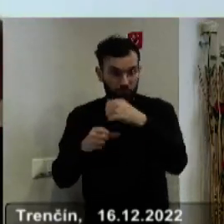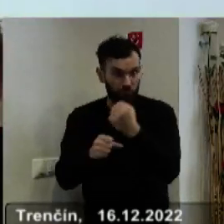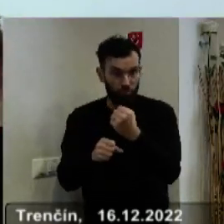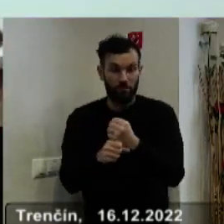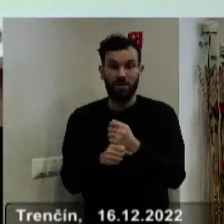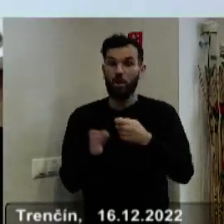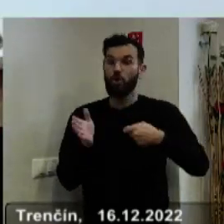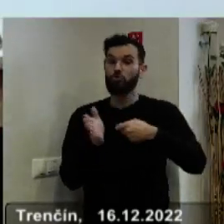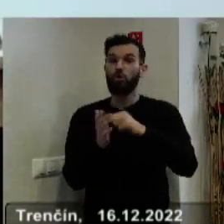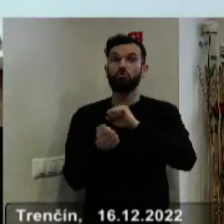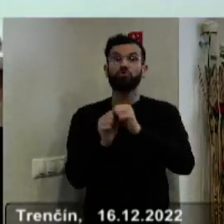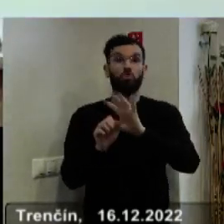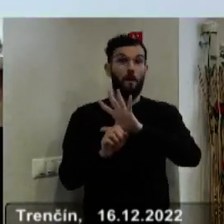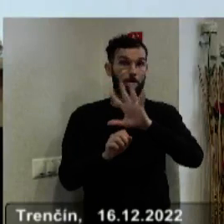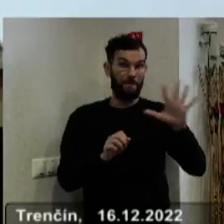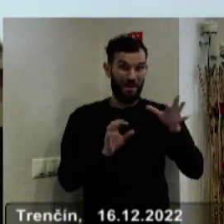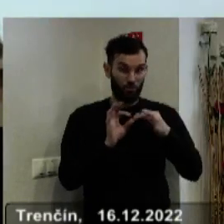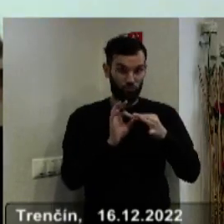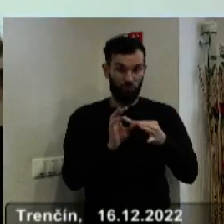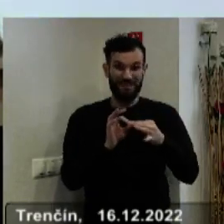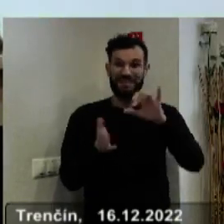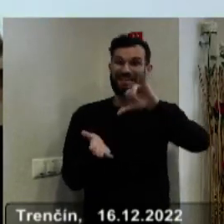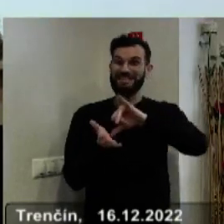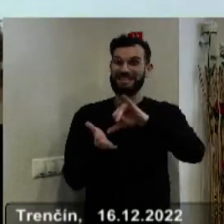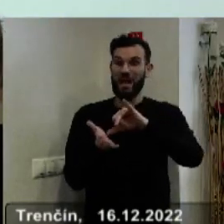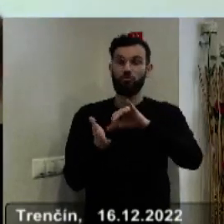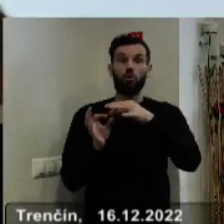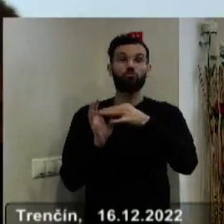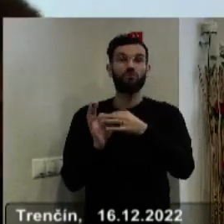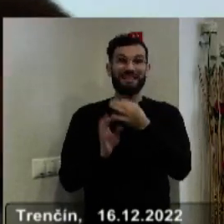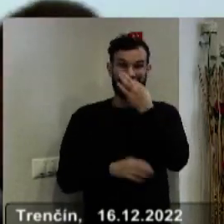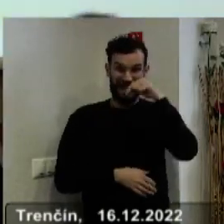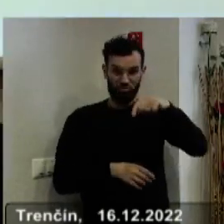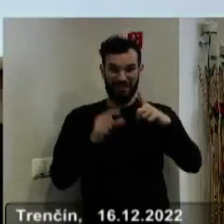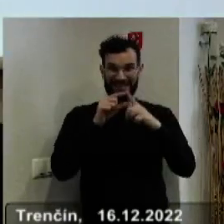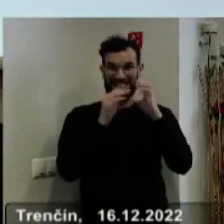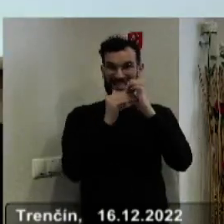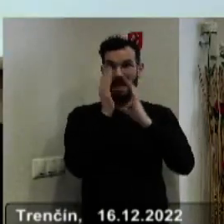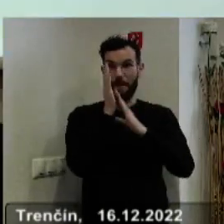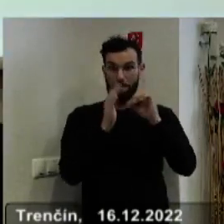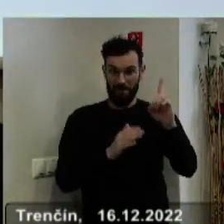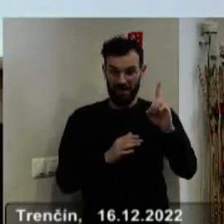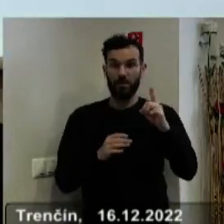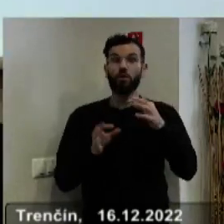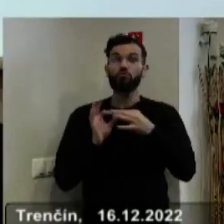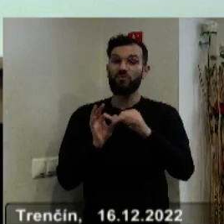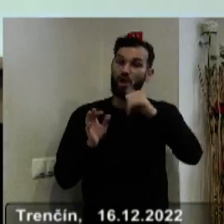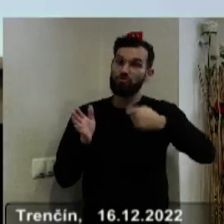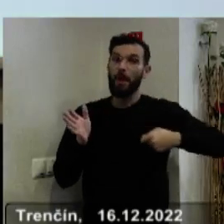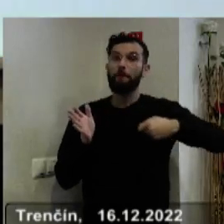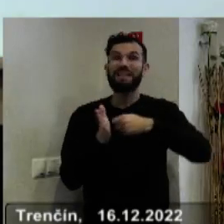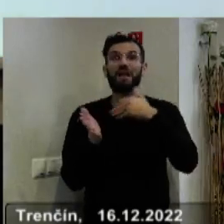Dodatok číslo 5 zriaďovacej listie Centra sociálnych služieb DEMY v Trenčíne, tam rozširujeme o